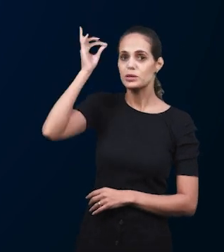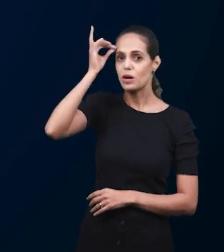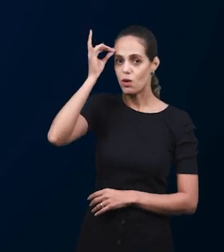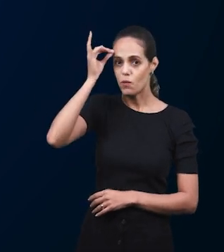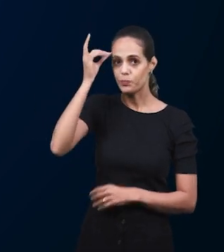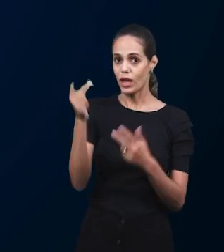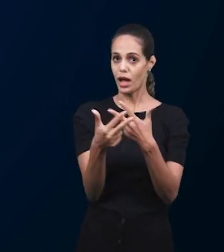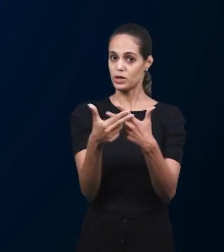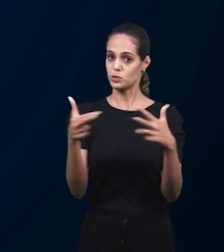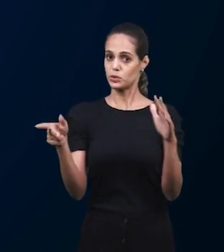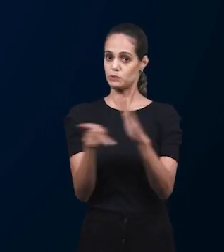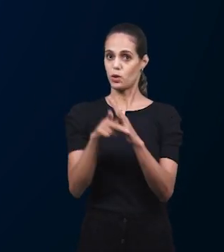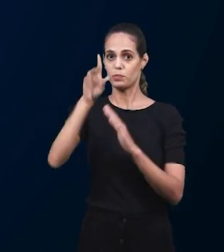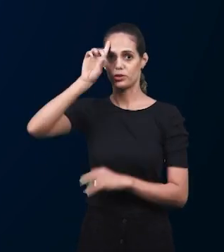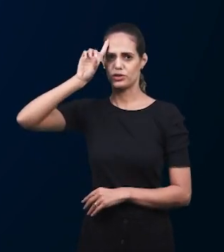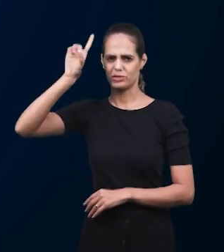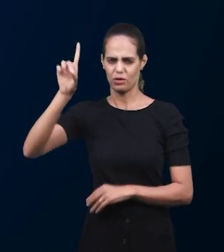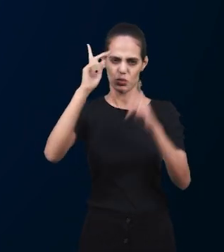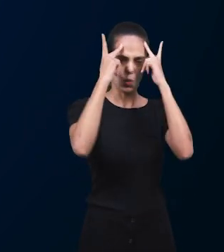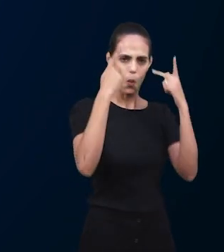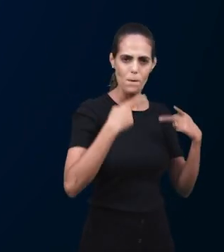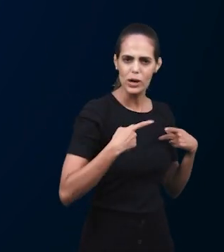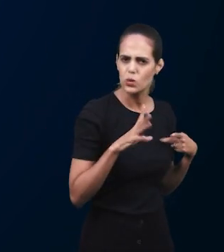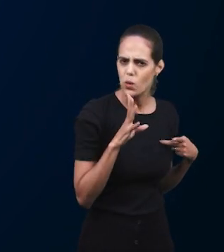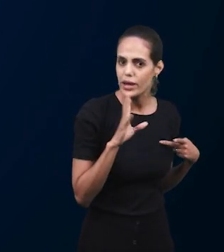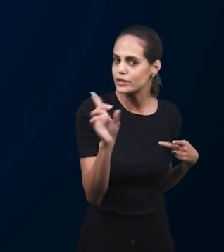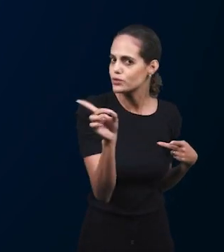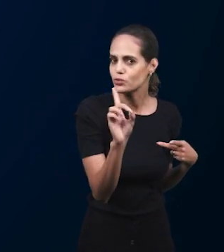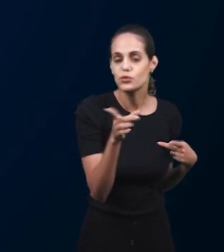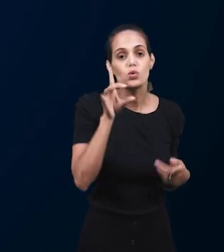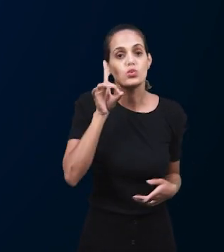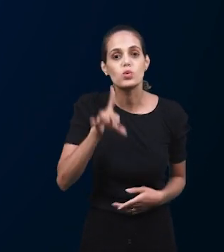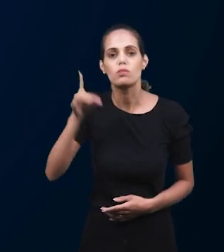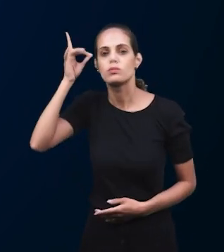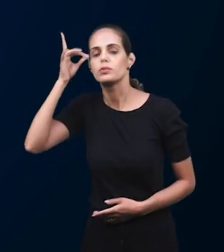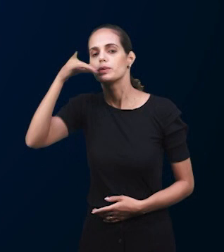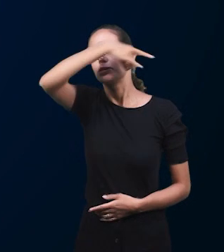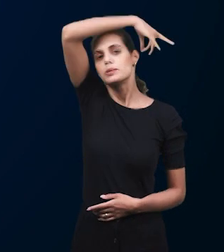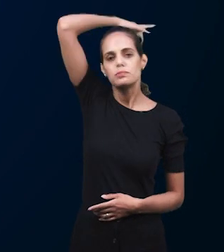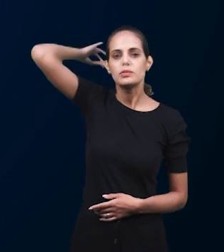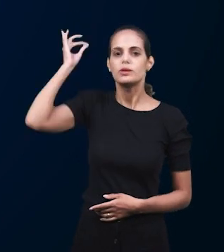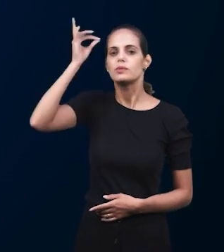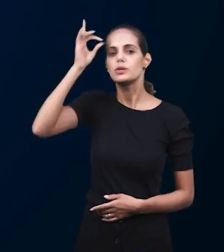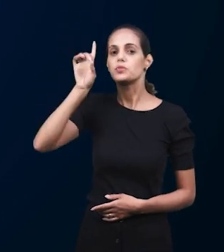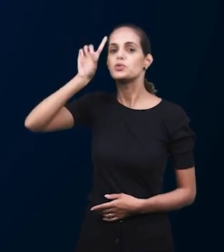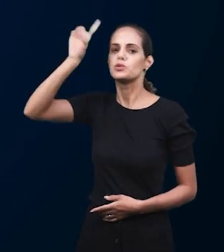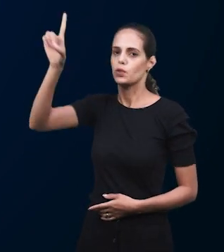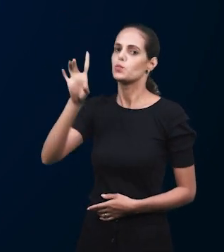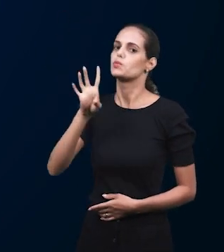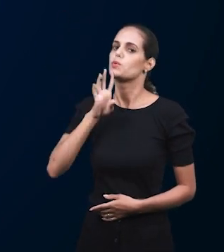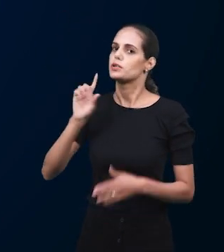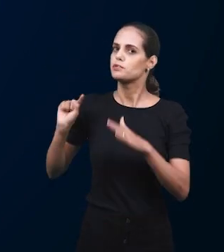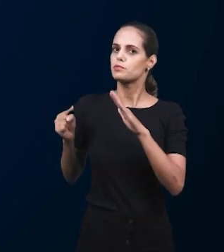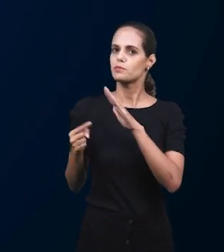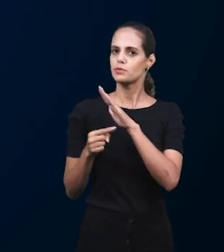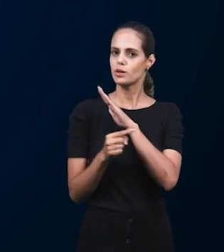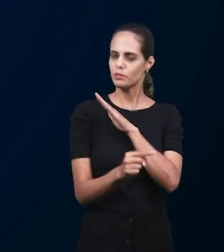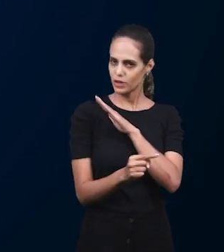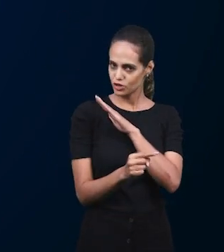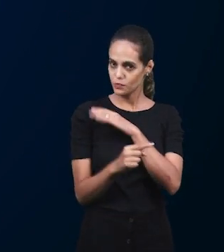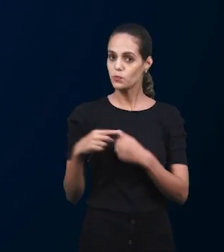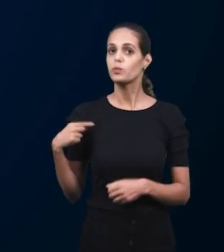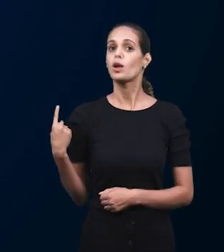Божия, не знает никто, кроме Духа Божия, но мы не получили Духа мира всего, но Духа,